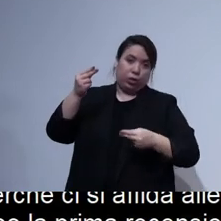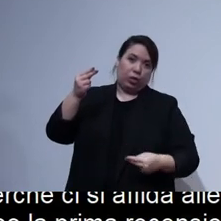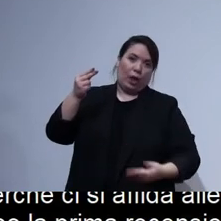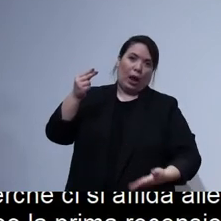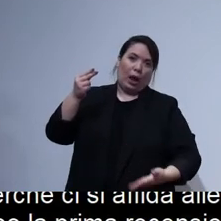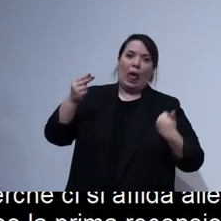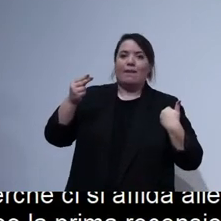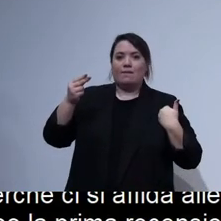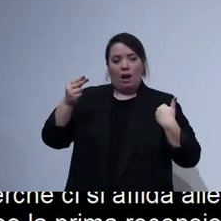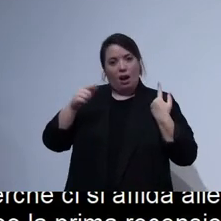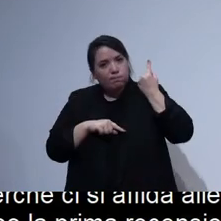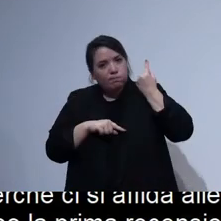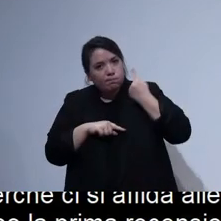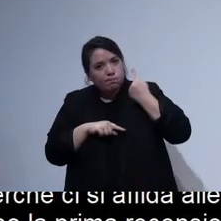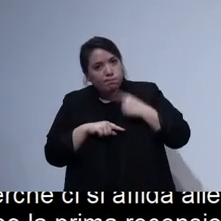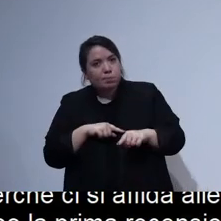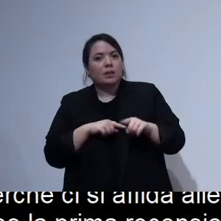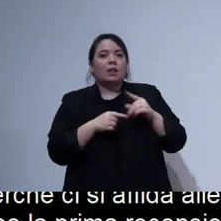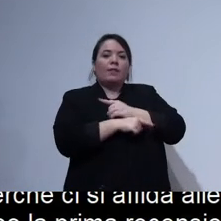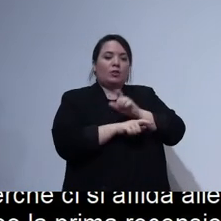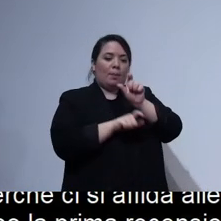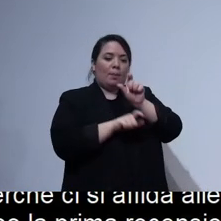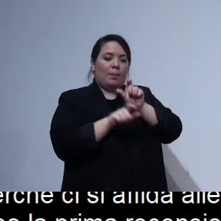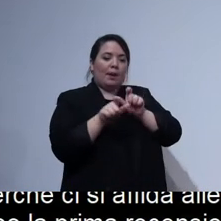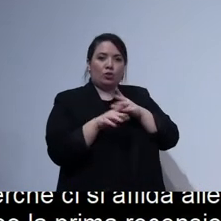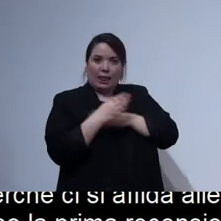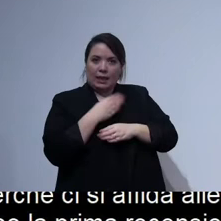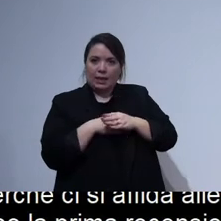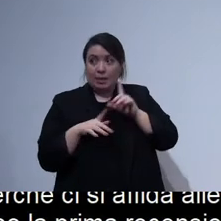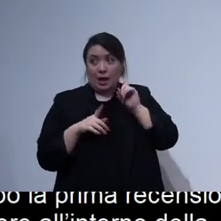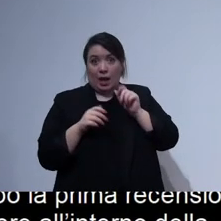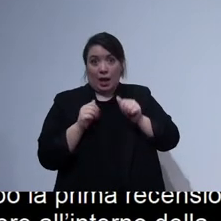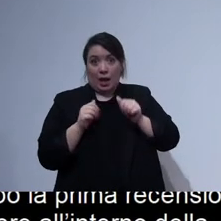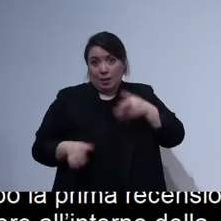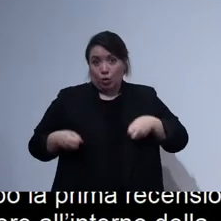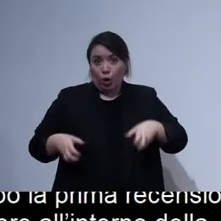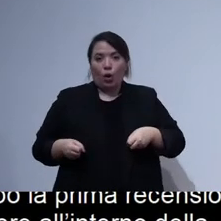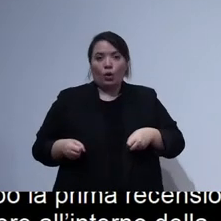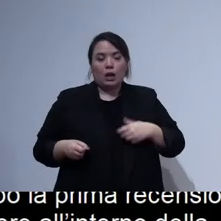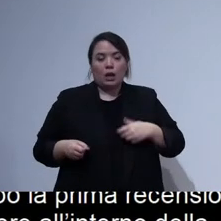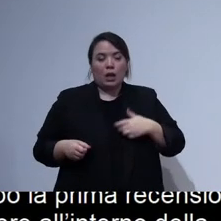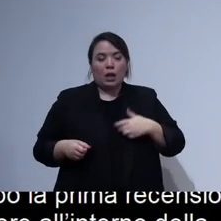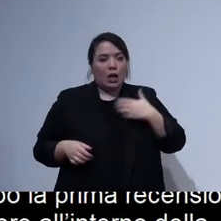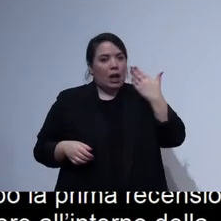siamo resi conto è che con le persone con disabilità soprattutto motoria, questi errori,